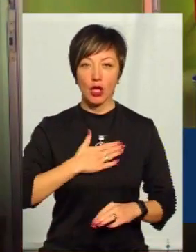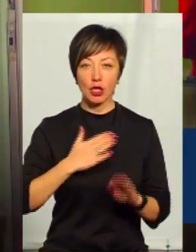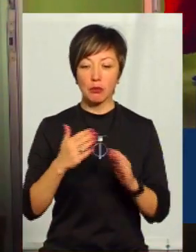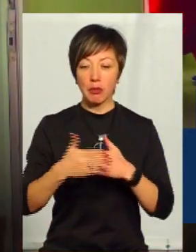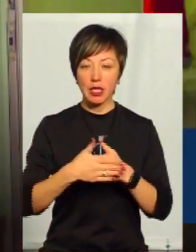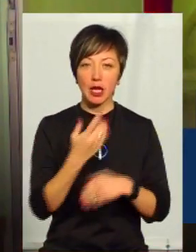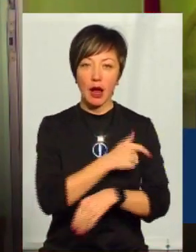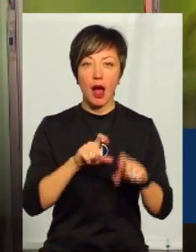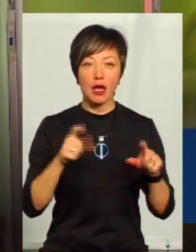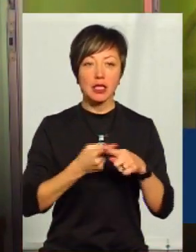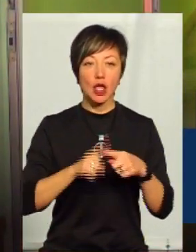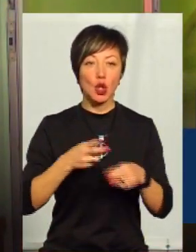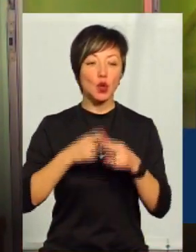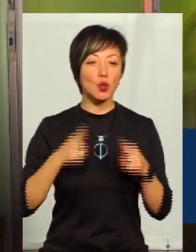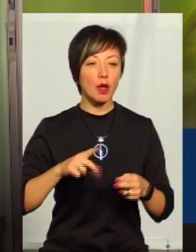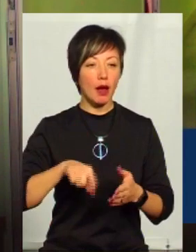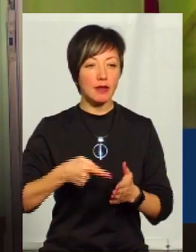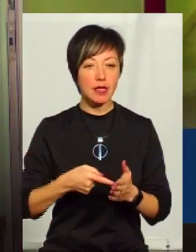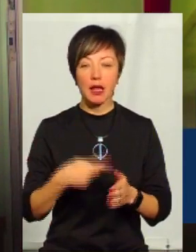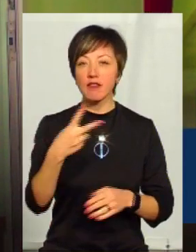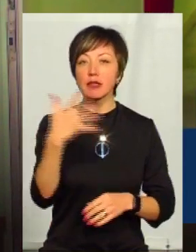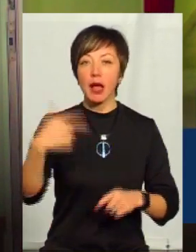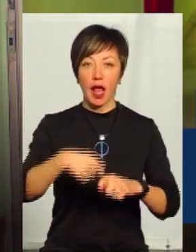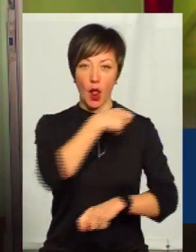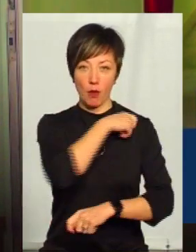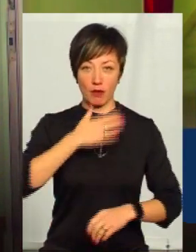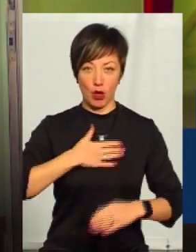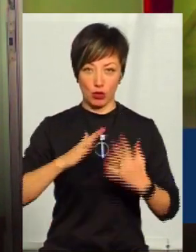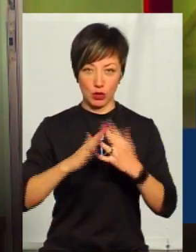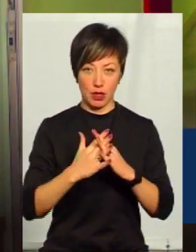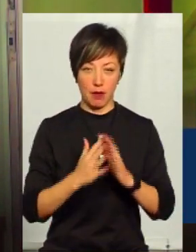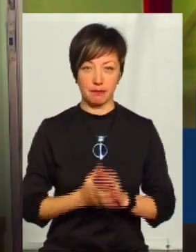лікарня – це Дунаєвці, за 25 кілометрів від нашого села.